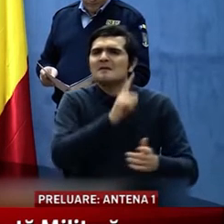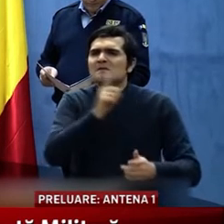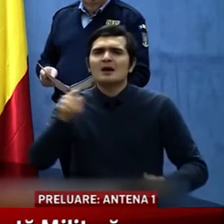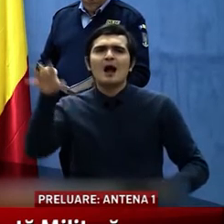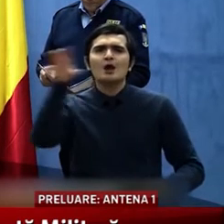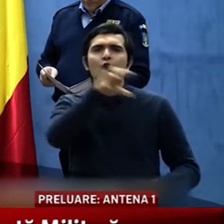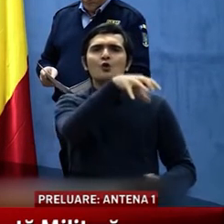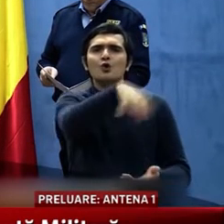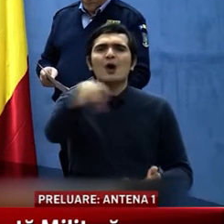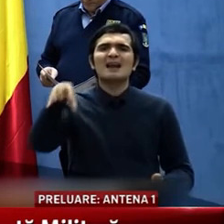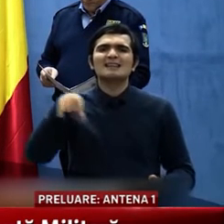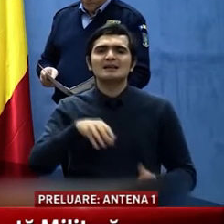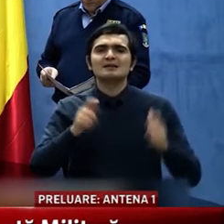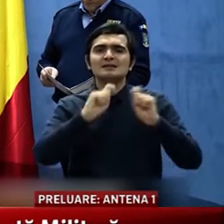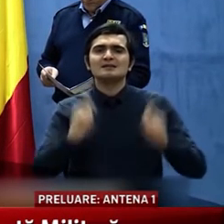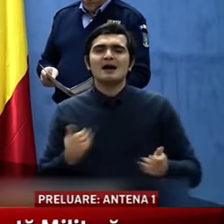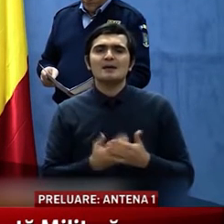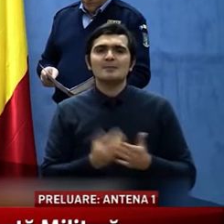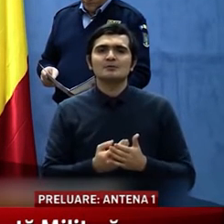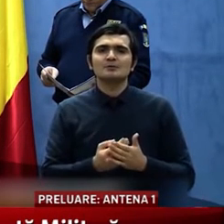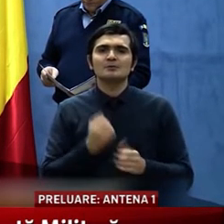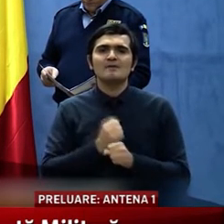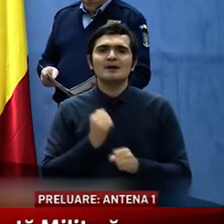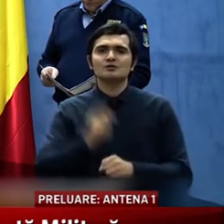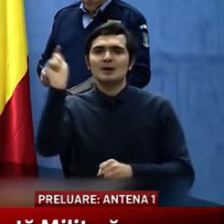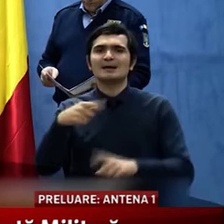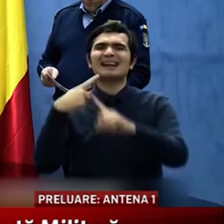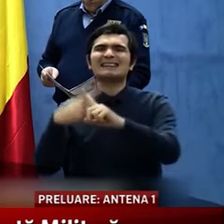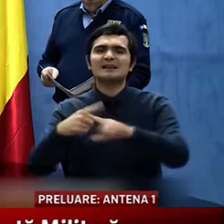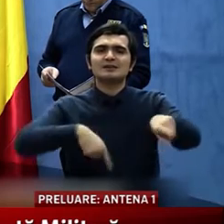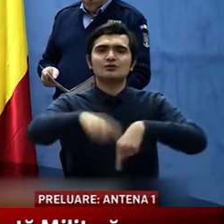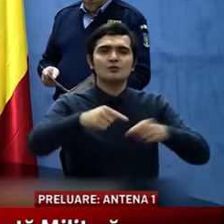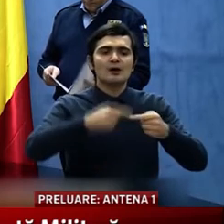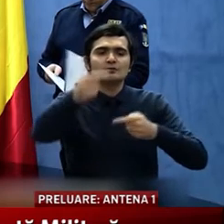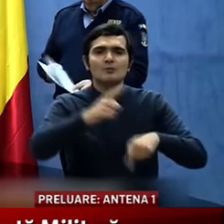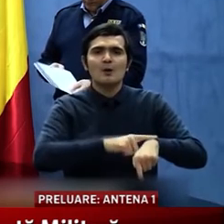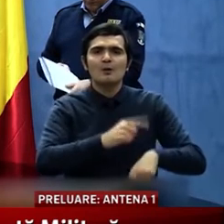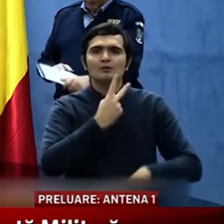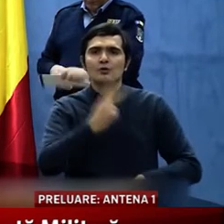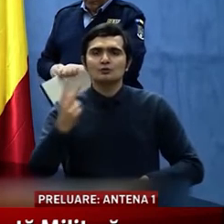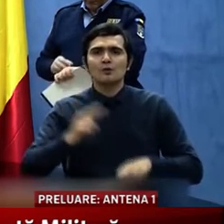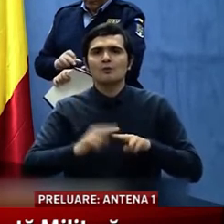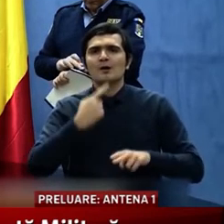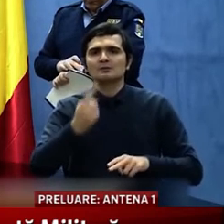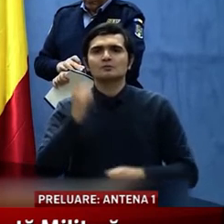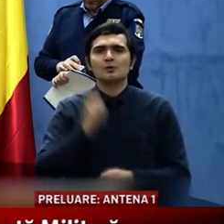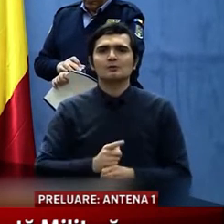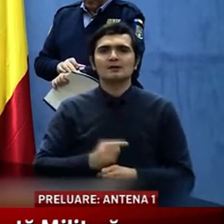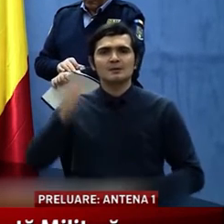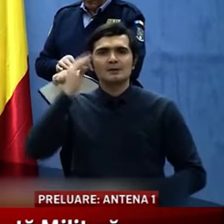pentru impunerea restricțiilor de circulație după orile 22 conform prevederilor ordonanței militare numărul 2.